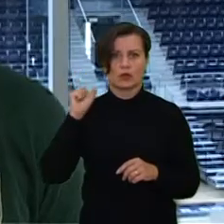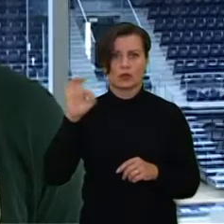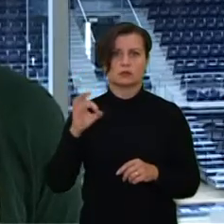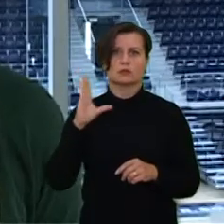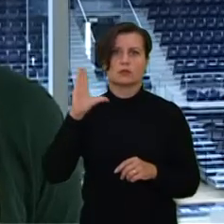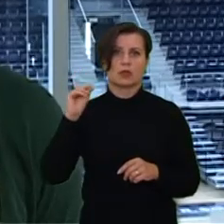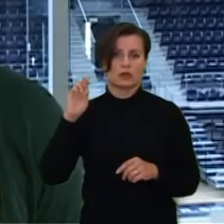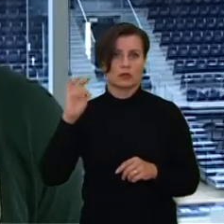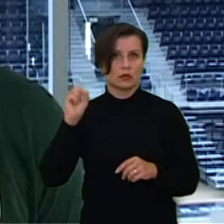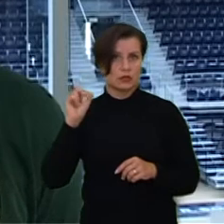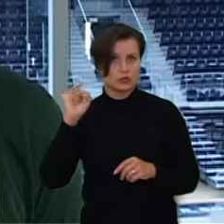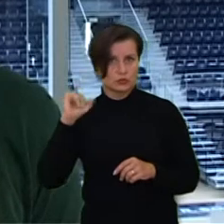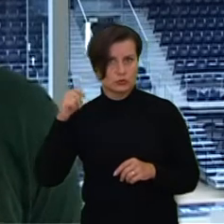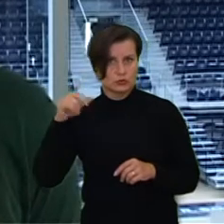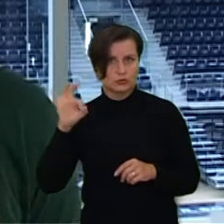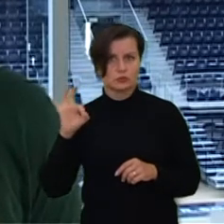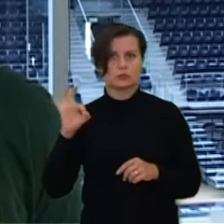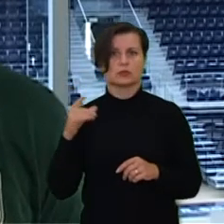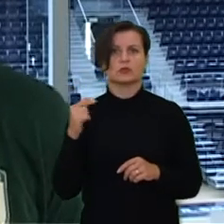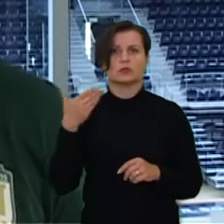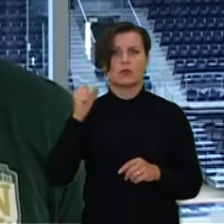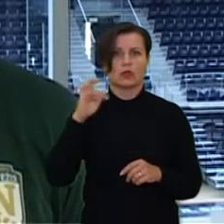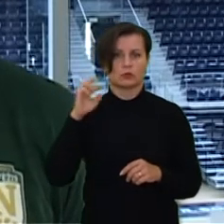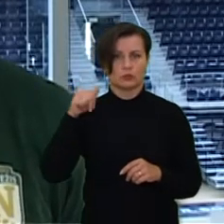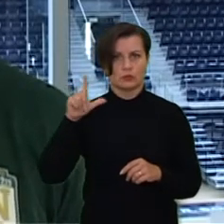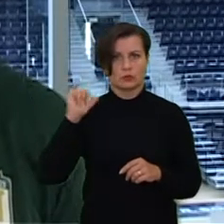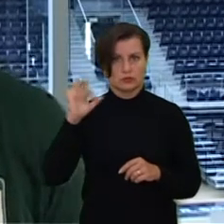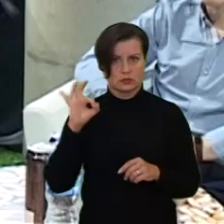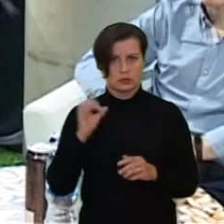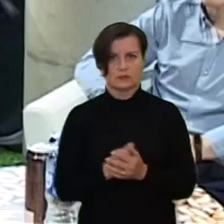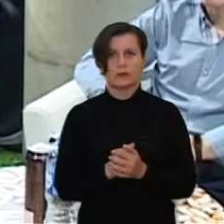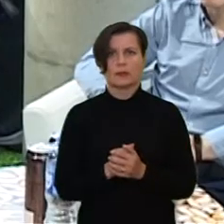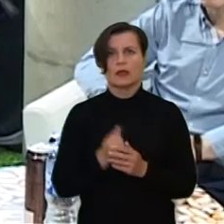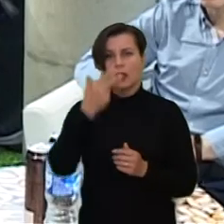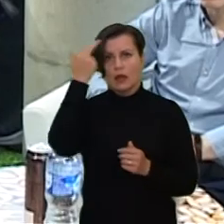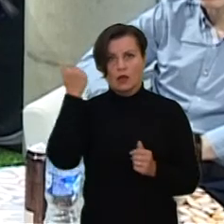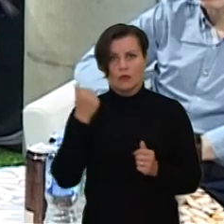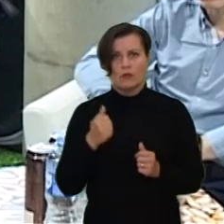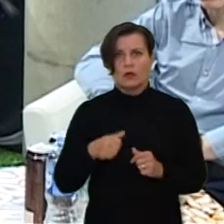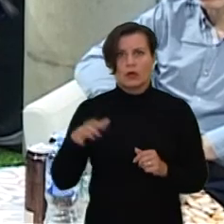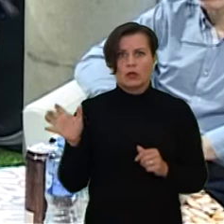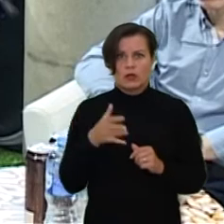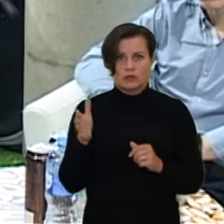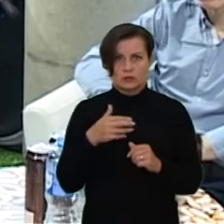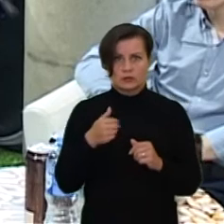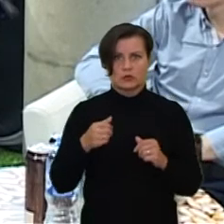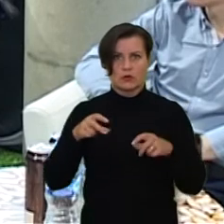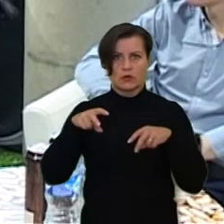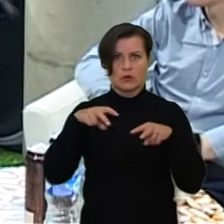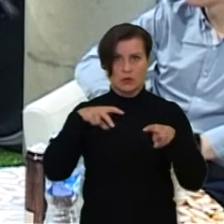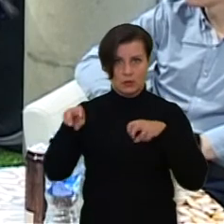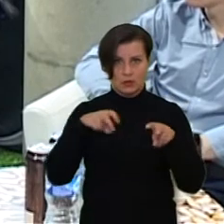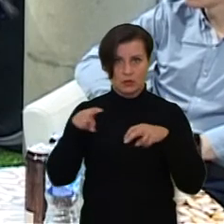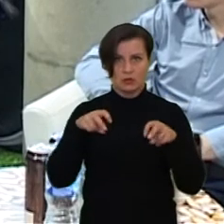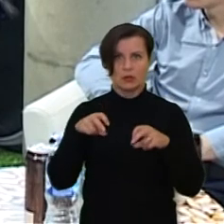Bertašius centenas ir trečioje pozicijoje Mindaudas Matulis. Lietuvos krepšinio lygo sezonas kėdainiečiams prasidės jau